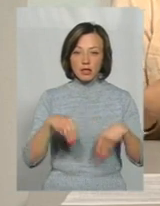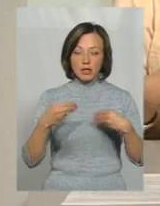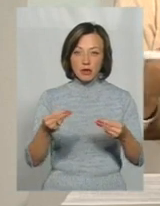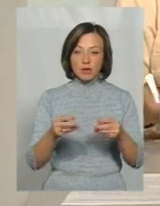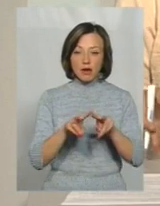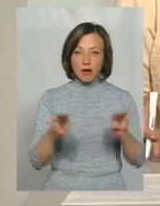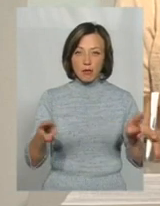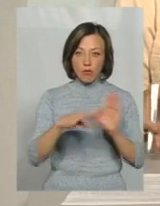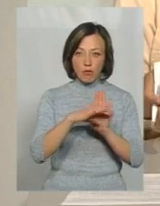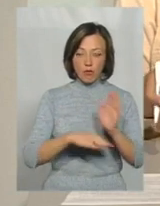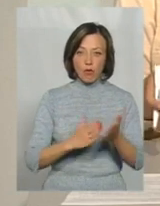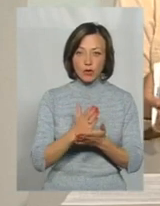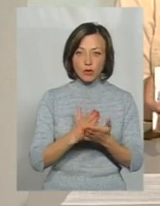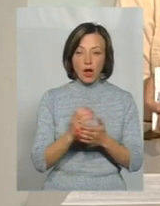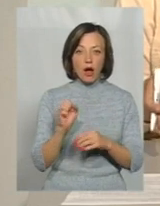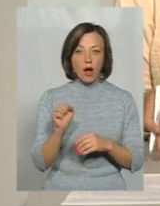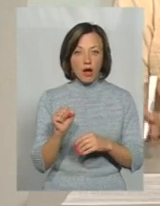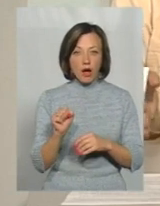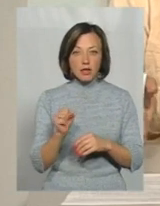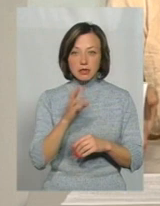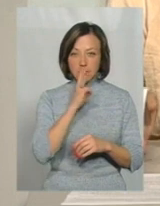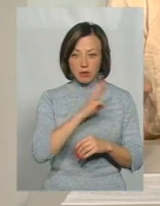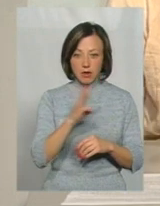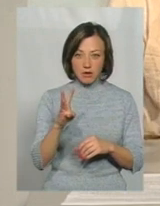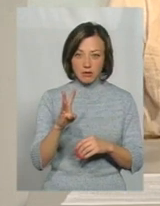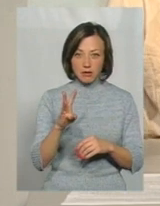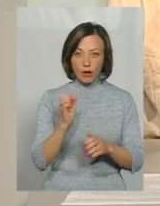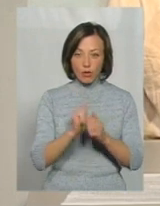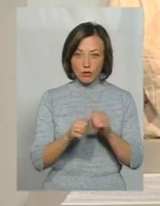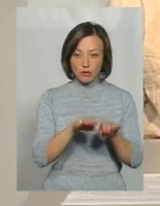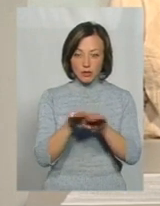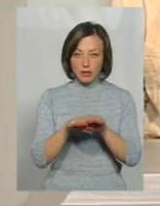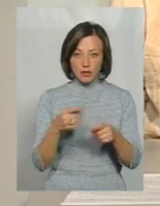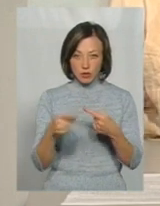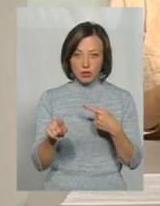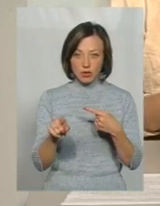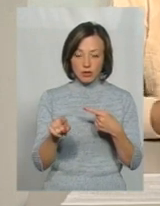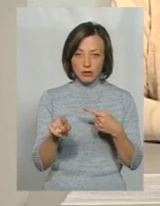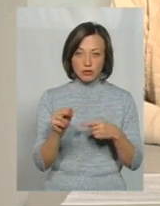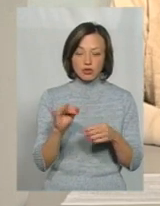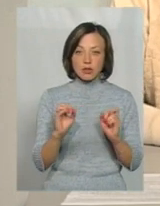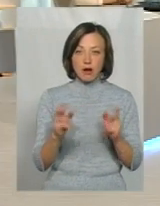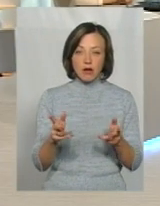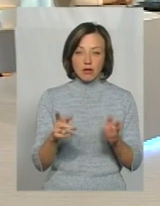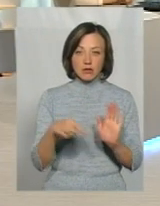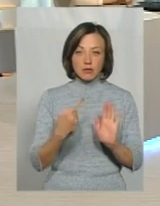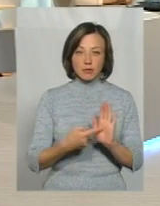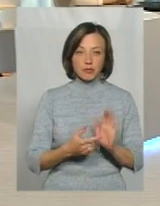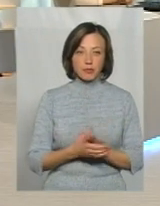одні і ті ж самі послуги. А зарплати виходить на кожному рівні інші? Чи є, чи не так?